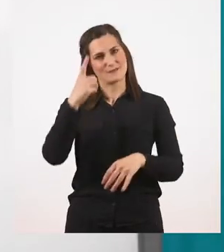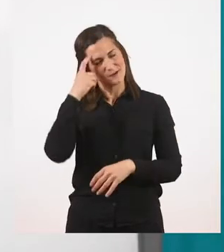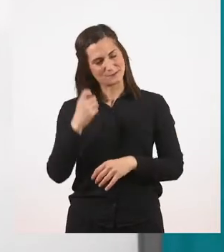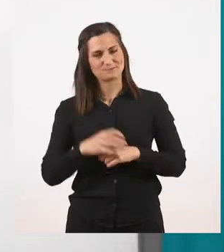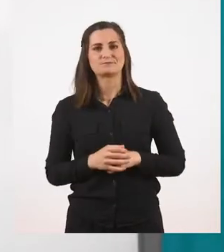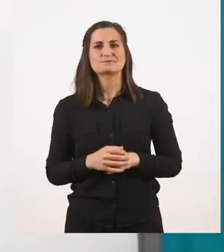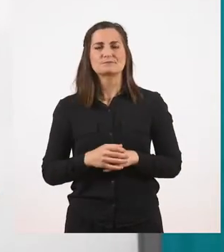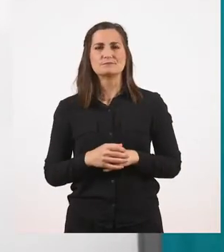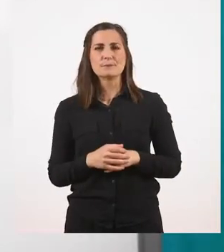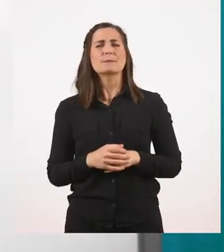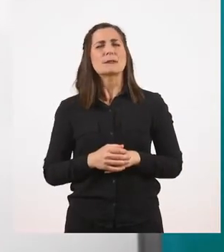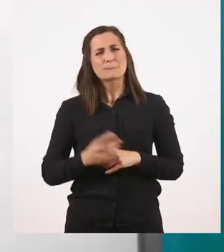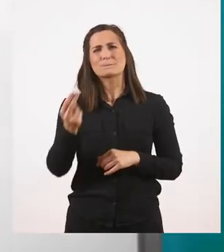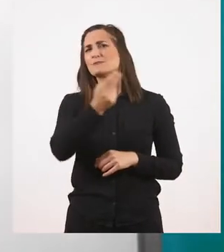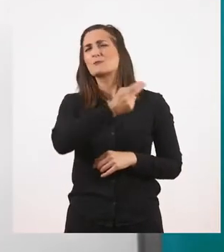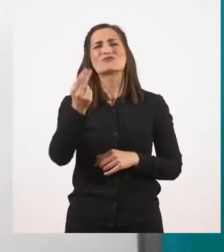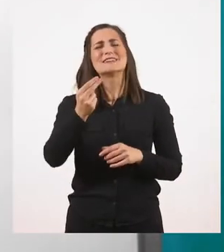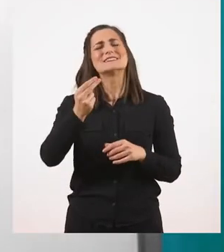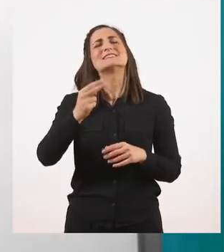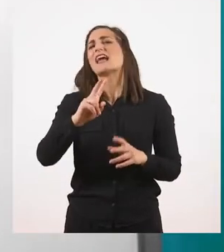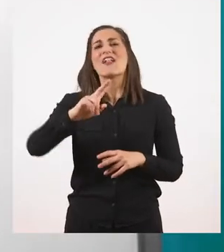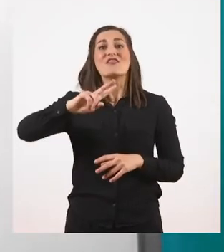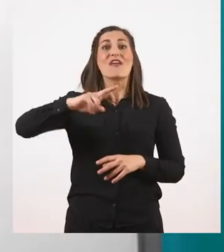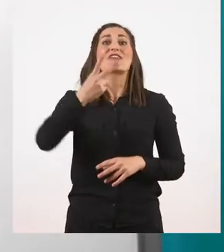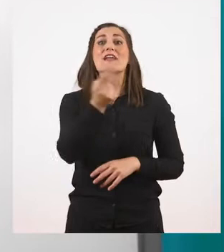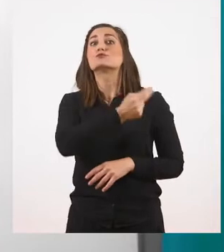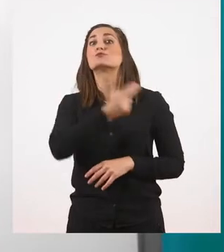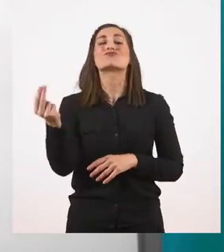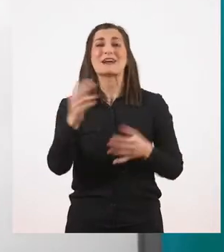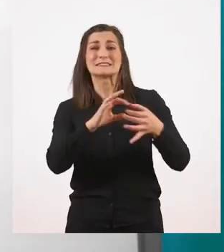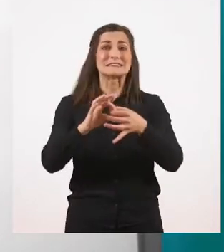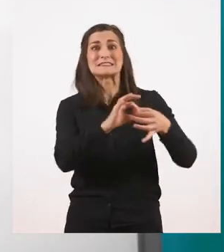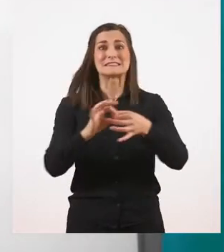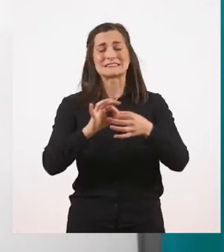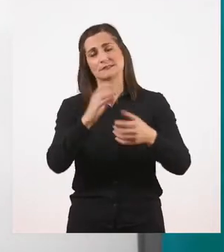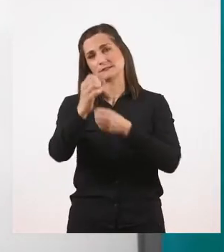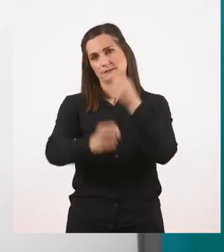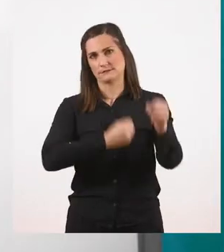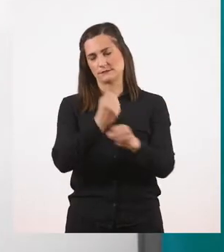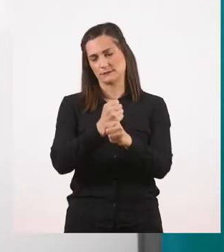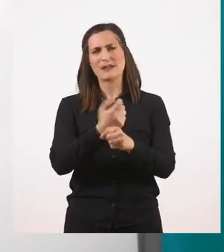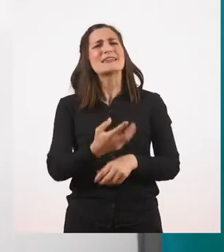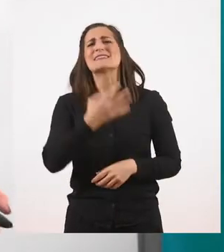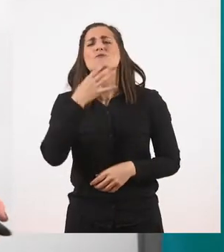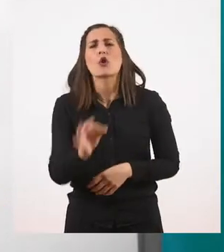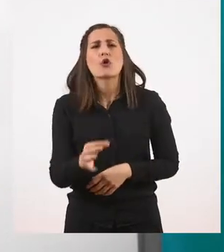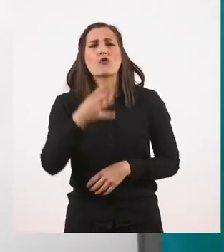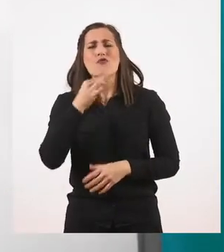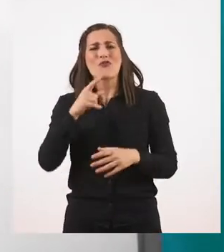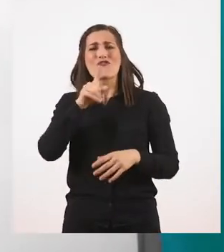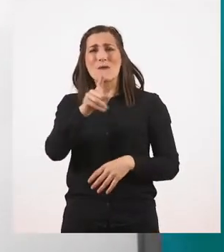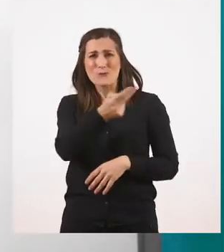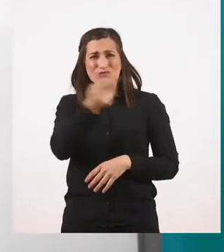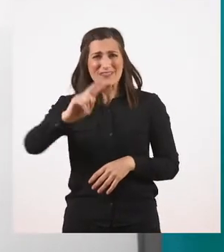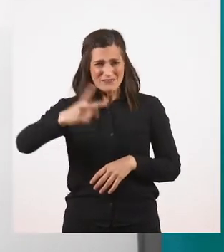Πώς οι χρονικές προτάσεις είναι δευτερεύουσες, εξαρτημένες προτάσεις. Γιατί τις λέμε έτσι. Γιατί δεν μπορούν να σταθούν